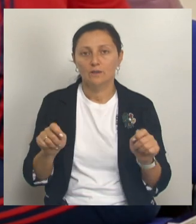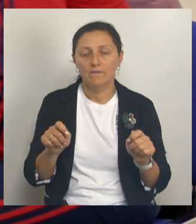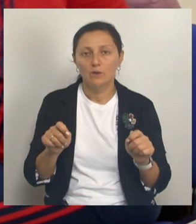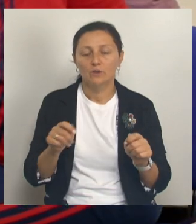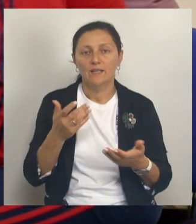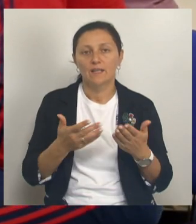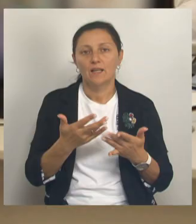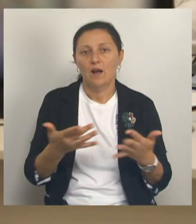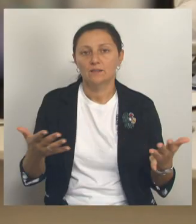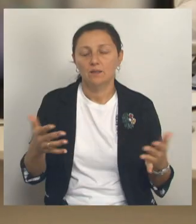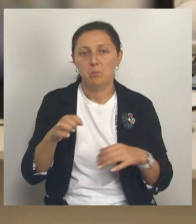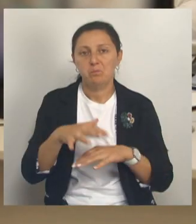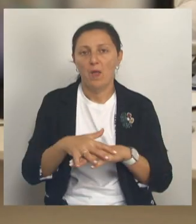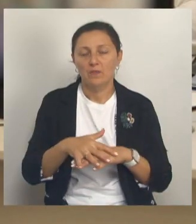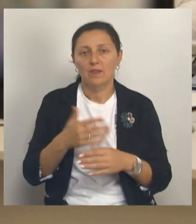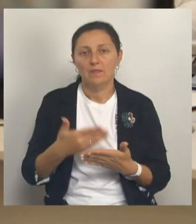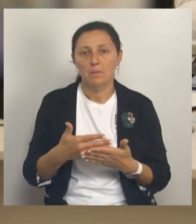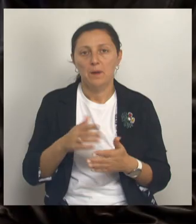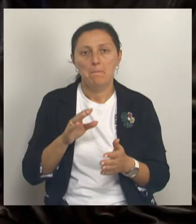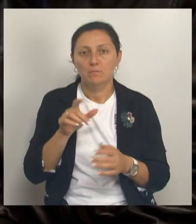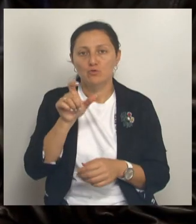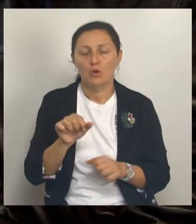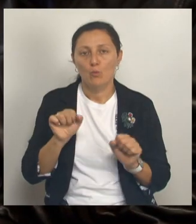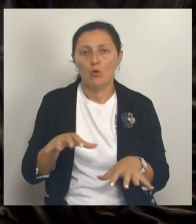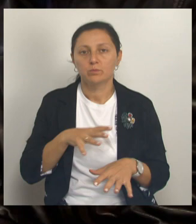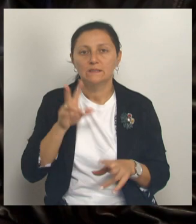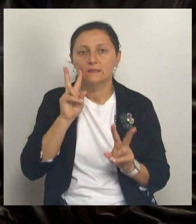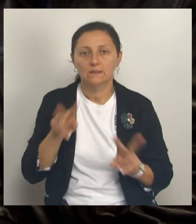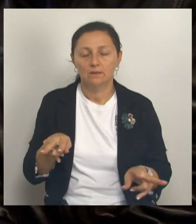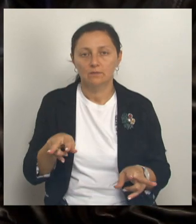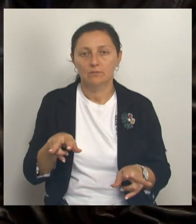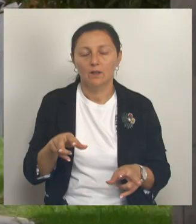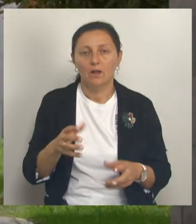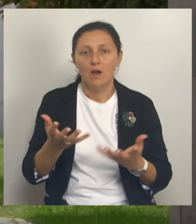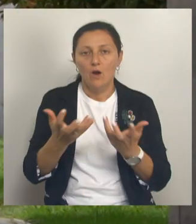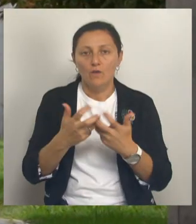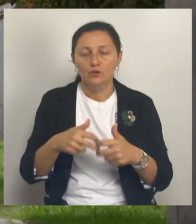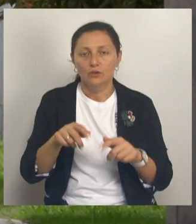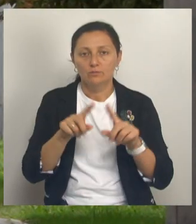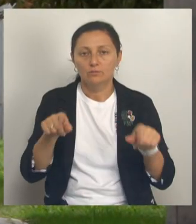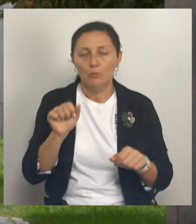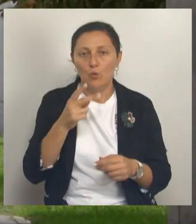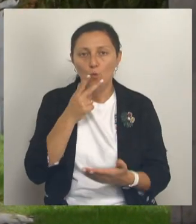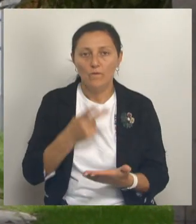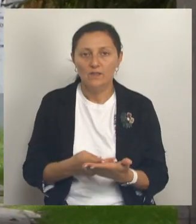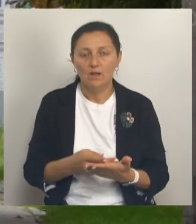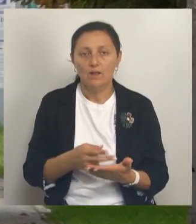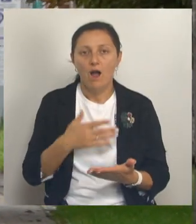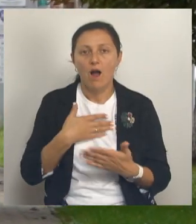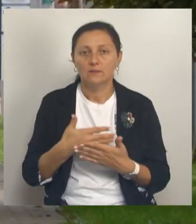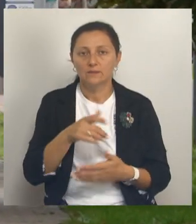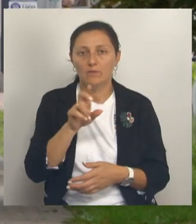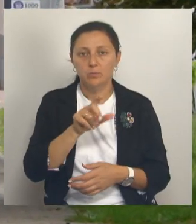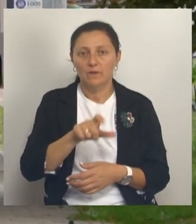или другим банковским продуктам. Иногда даже без посвящения человека в суть. В отчетах Центробанка можно заметить и ощутимый рост активов белгородцев.